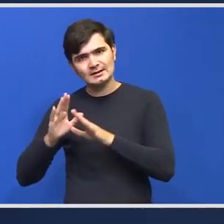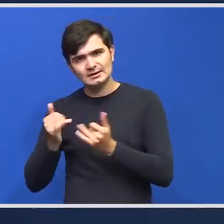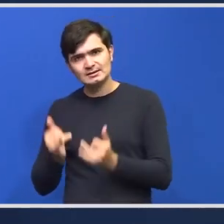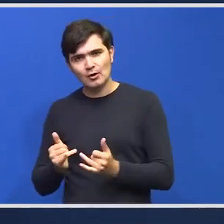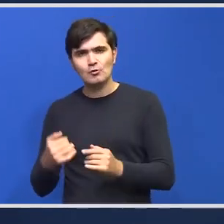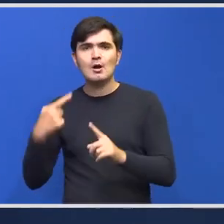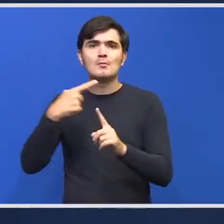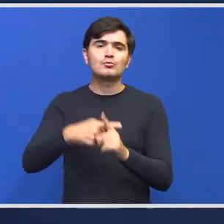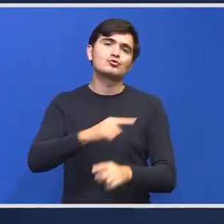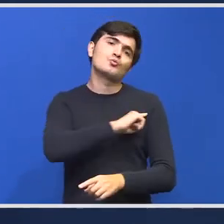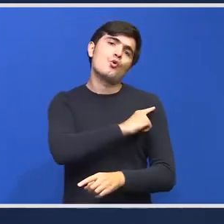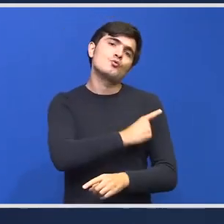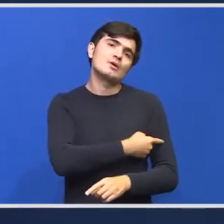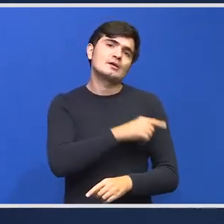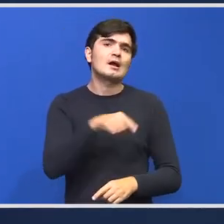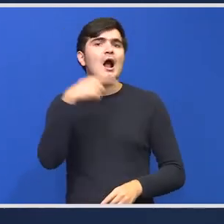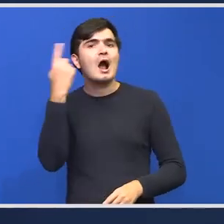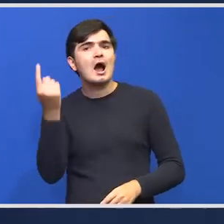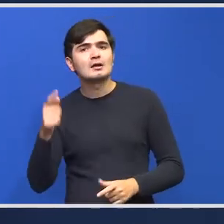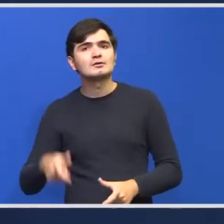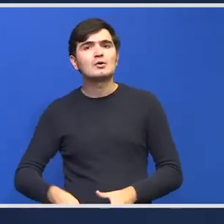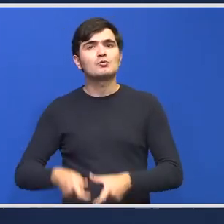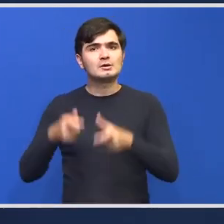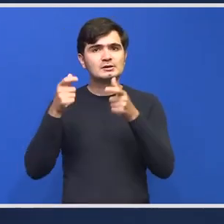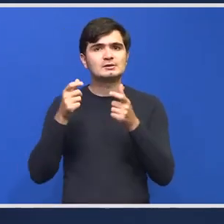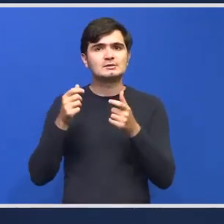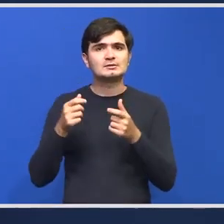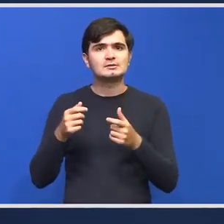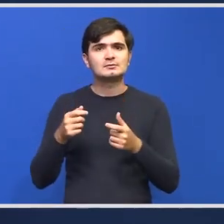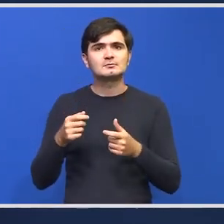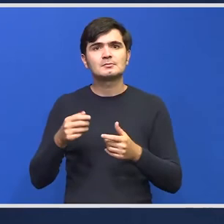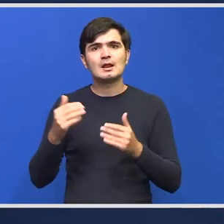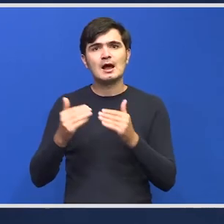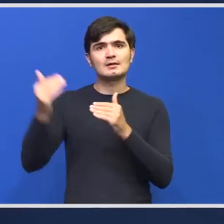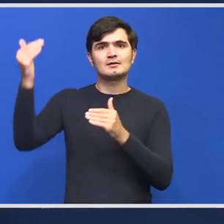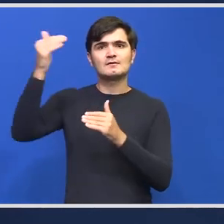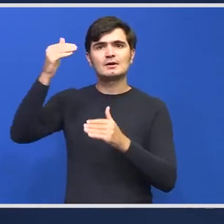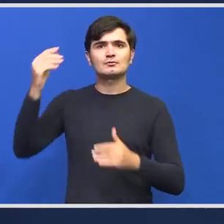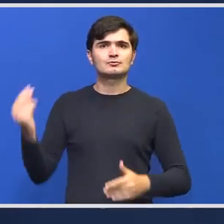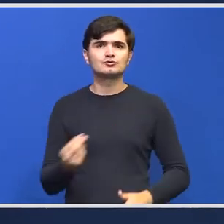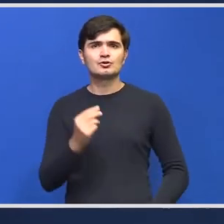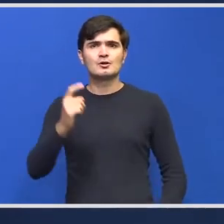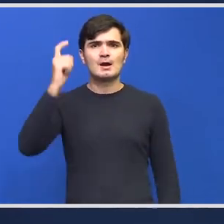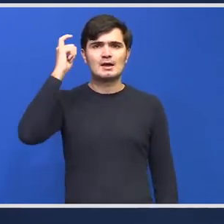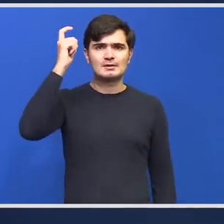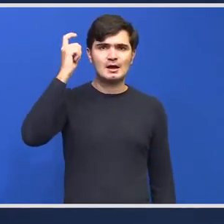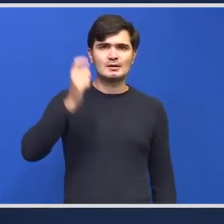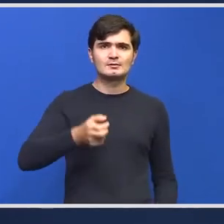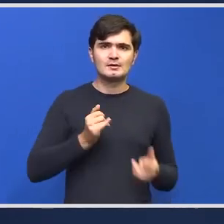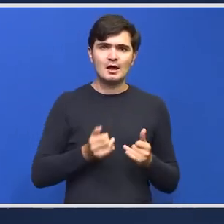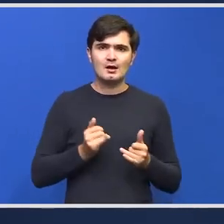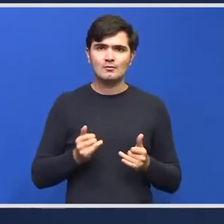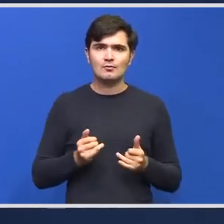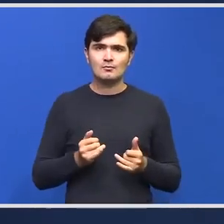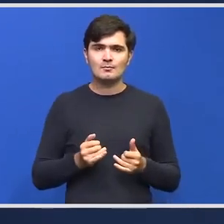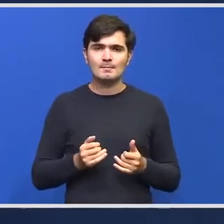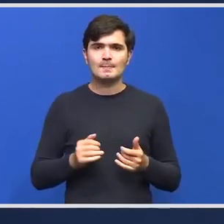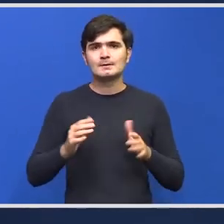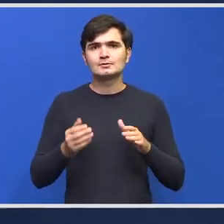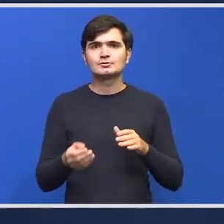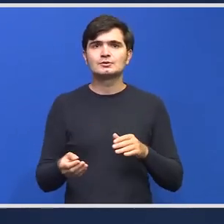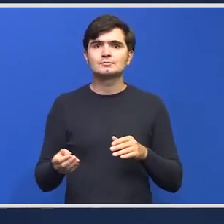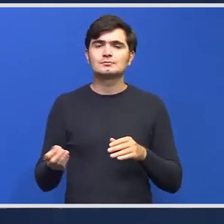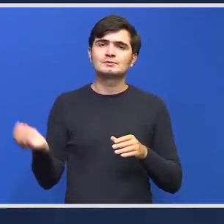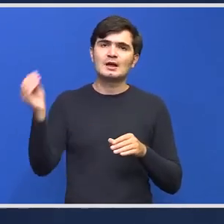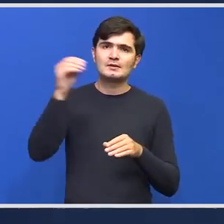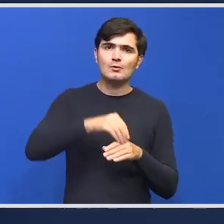posibilitatea ca alte unități funcționale adică nivelul cel mai înalt pe care îl avem noi acum în România să se adauge